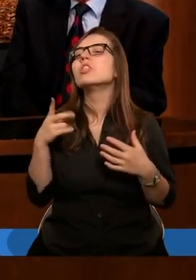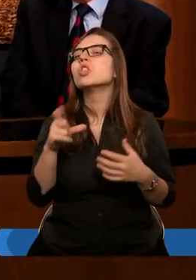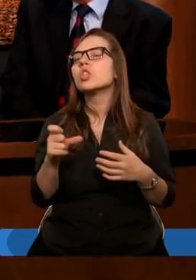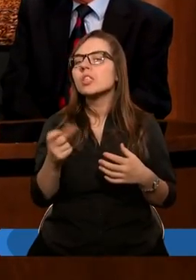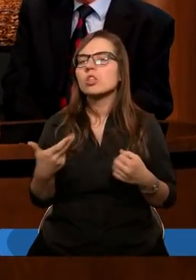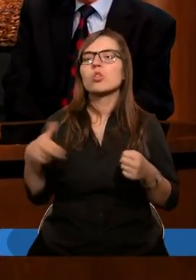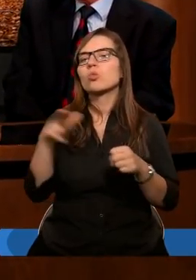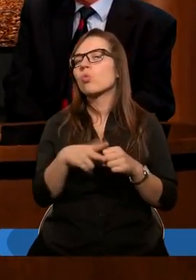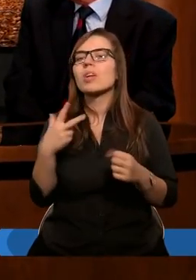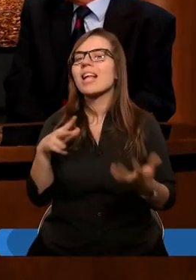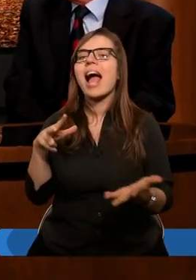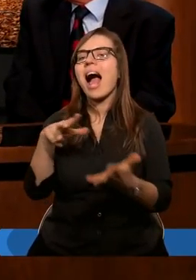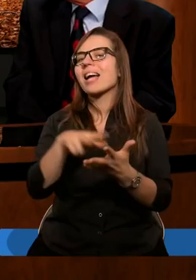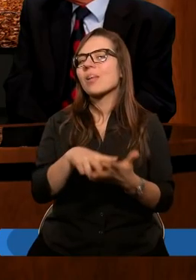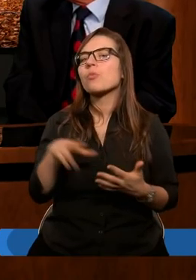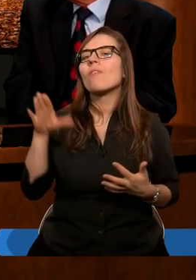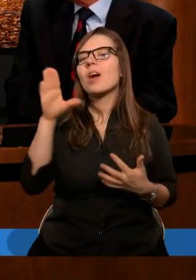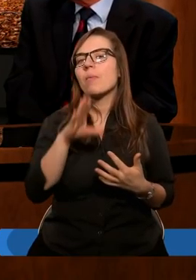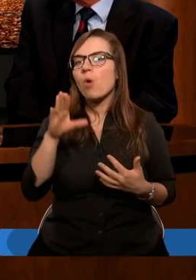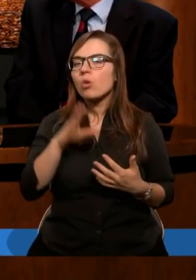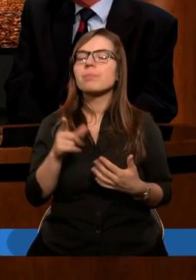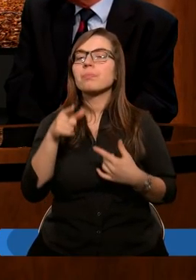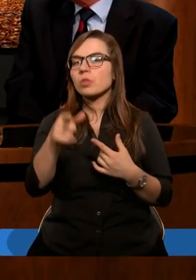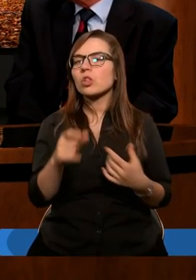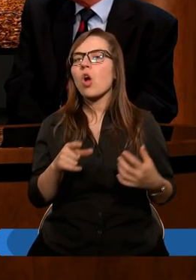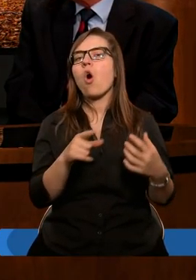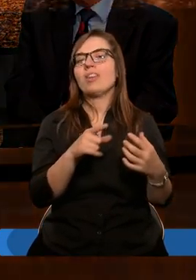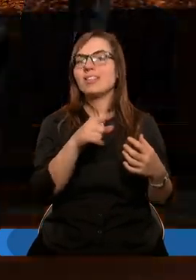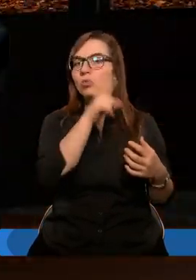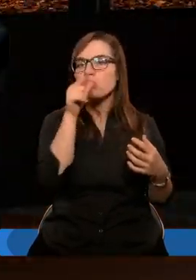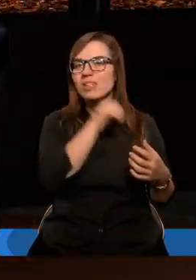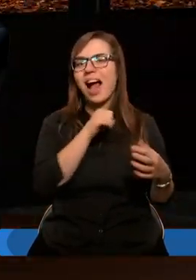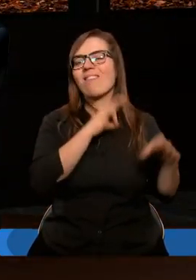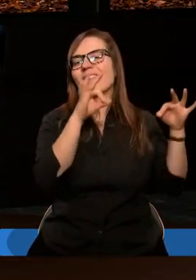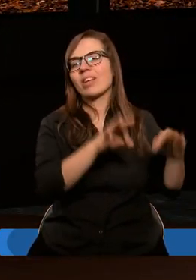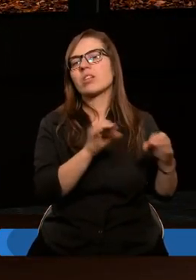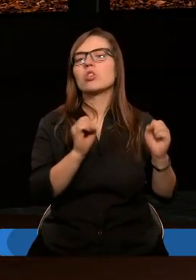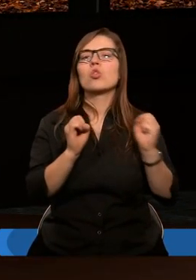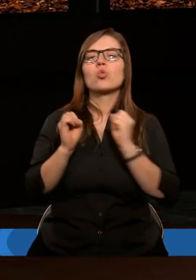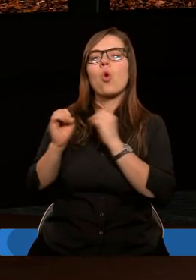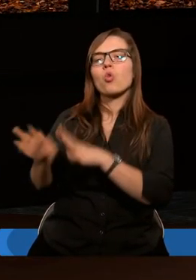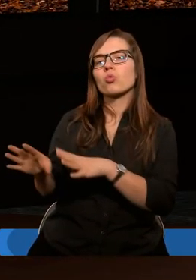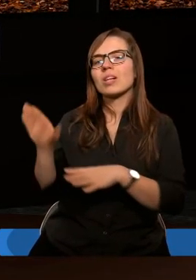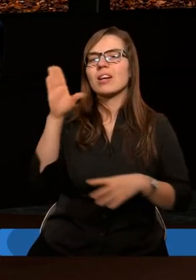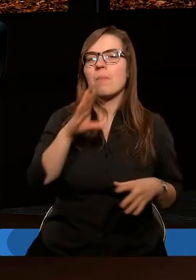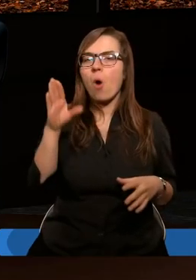nie zaakceptowali Boga. Po prostu oni odrzucili Boga raczej niż Bóg ich.